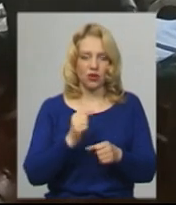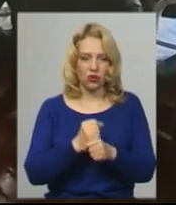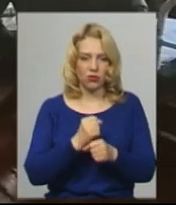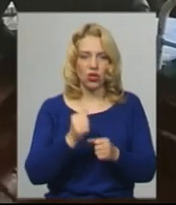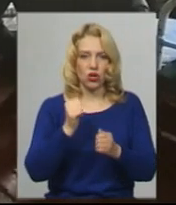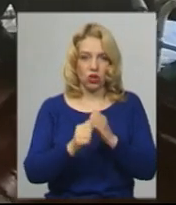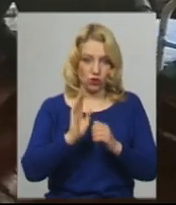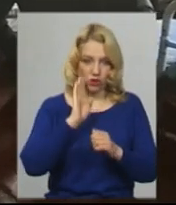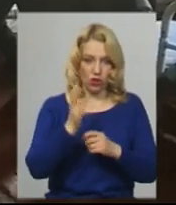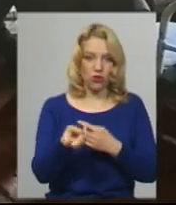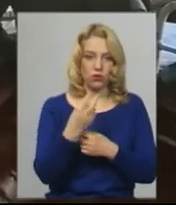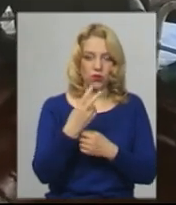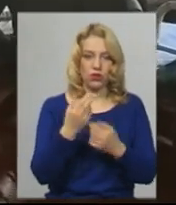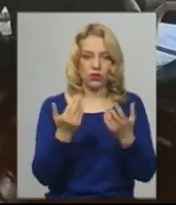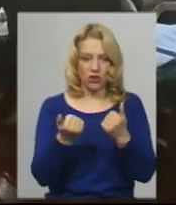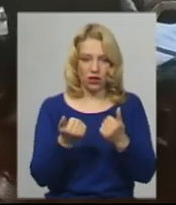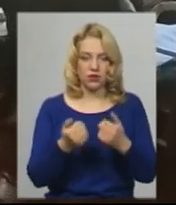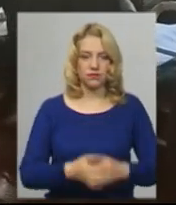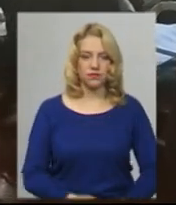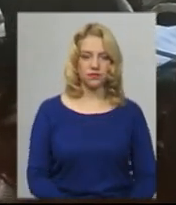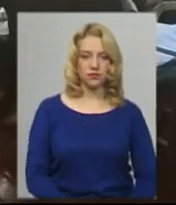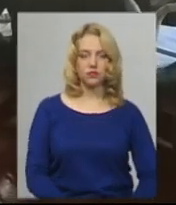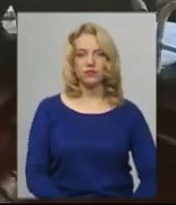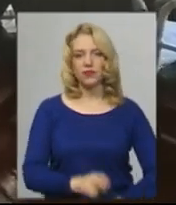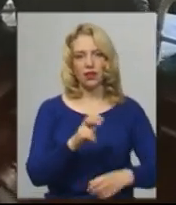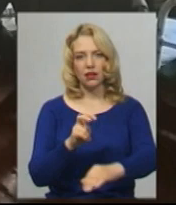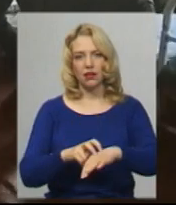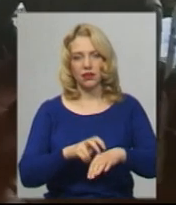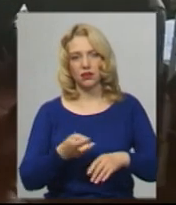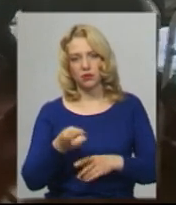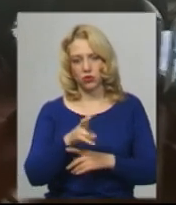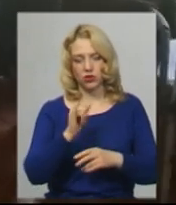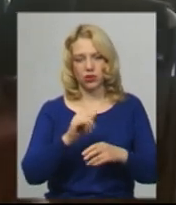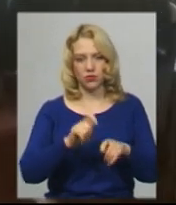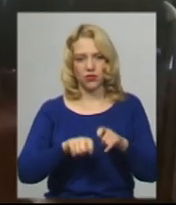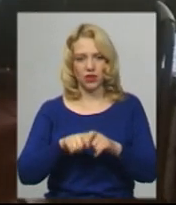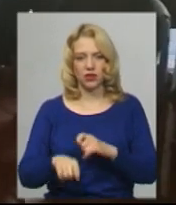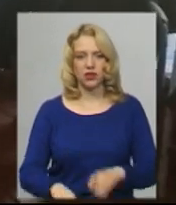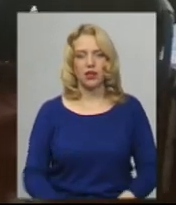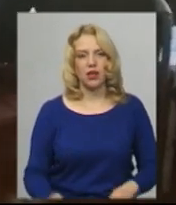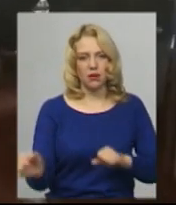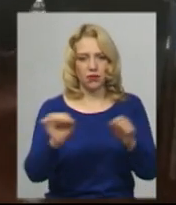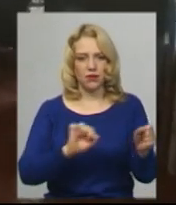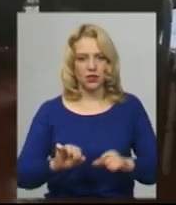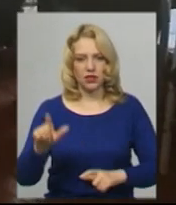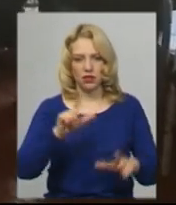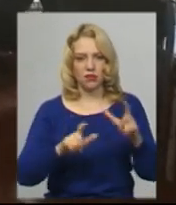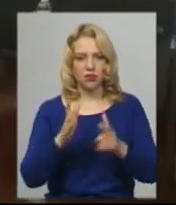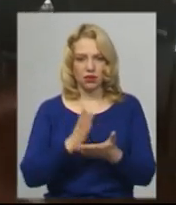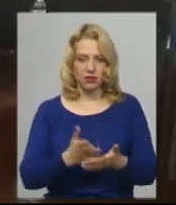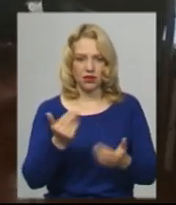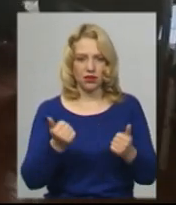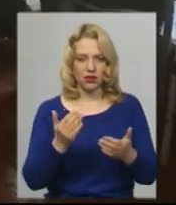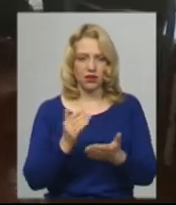Щоранку до вас приходить фельдшер? Так. Зрозуміло. Прибирання здійснюєте з дезінфікуючими засобами? Так.